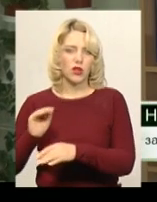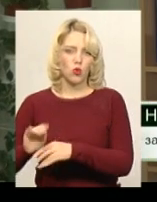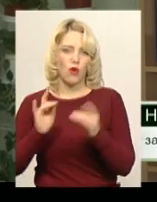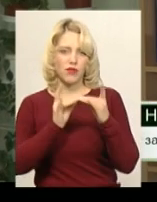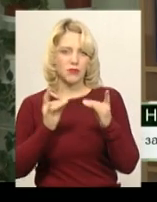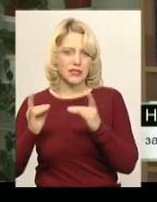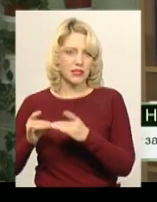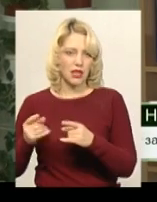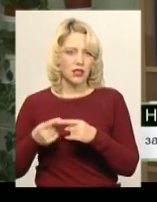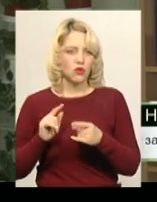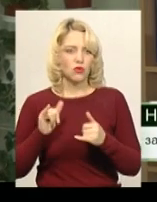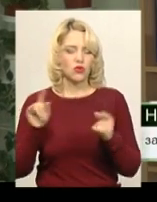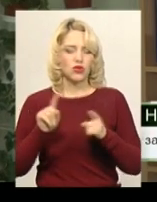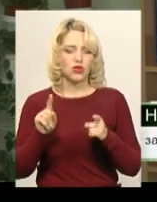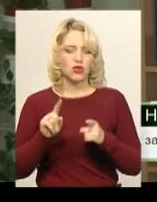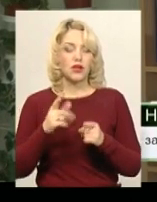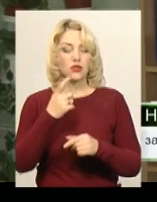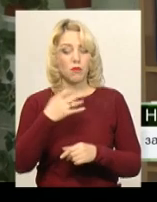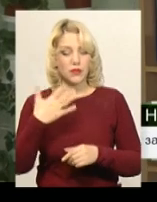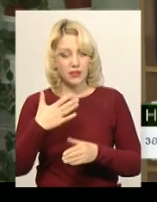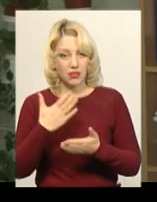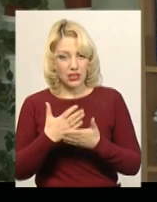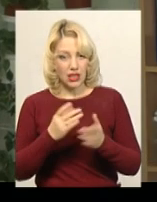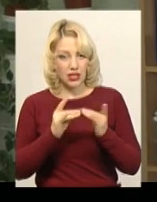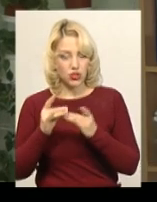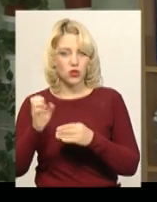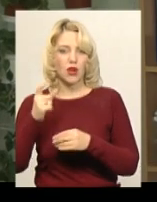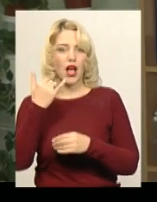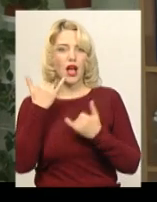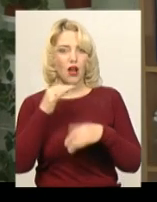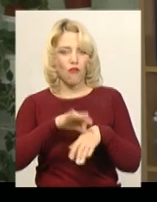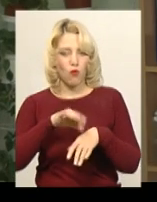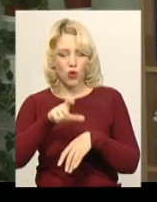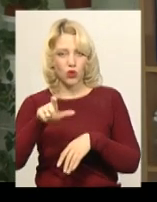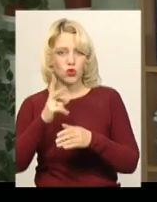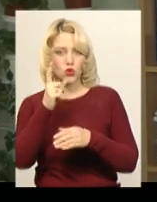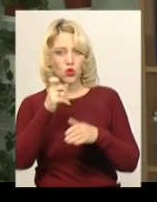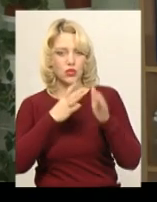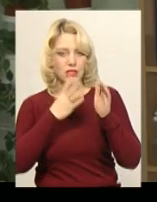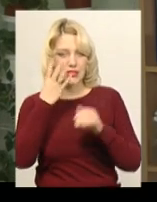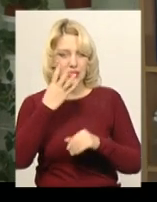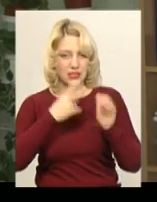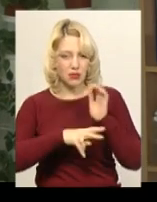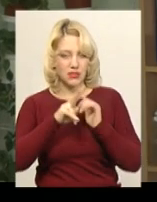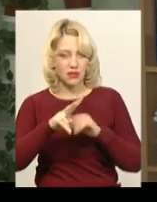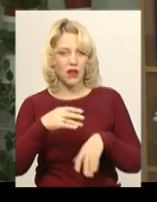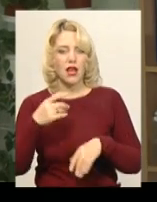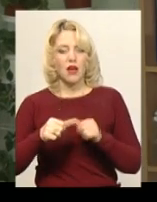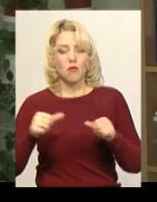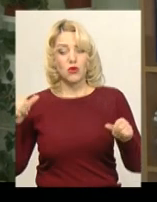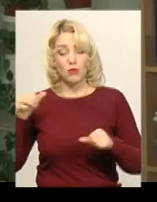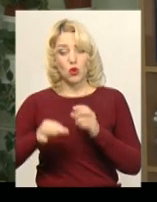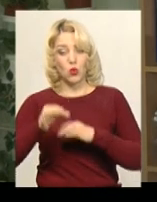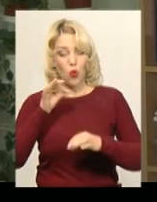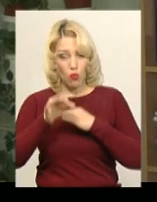ліжок на сьогодні ми маємо 172 хворих. В позаминулу добу поступило 40 хворих за добу, в